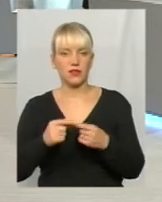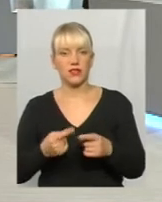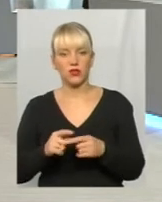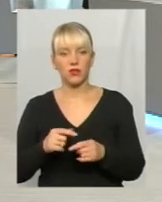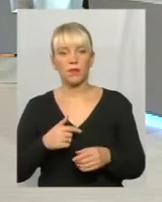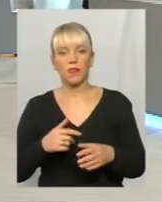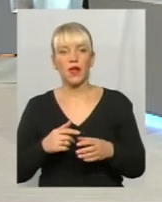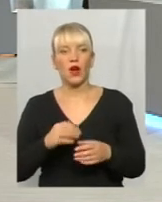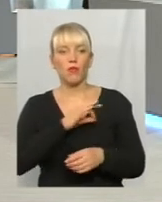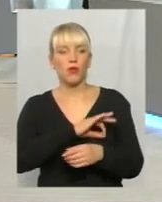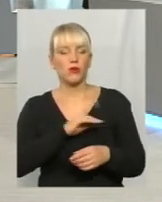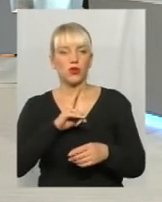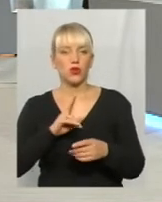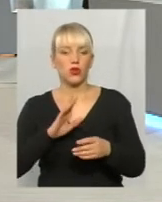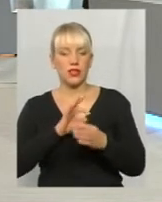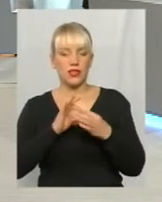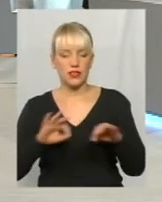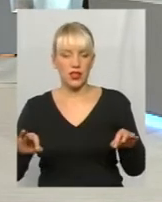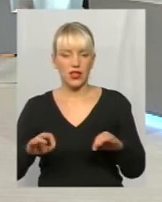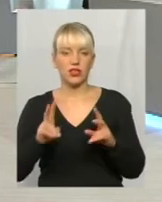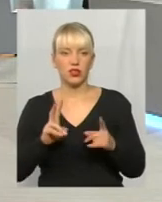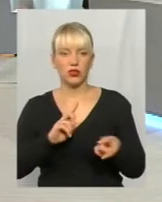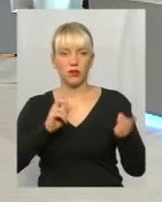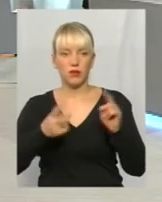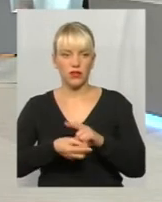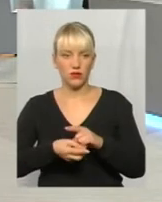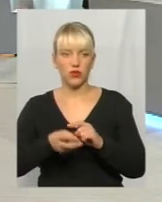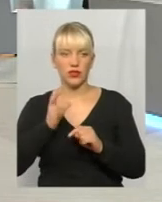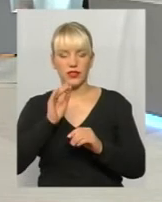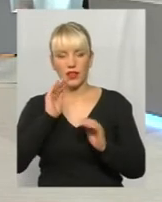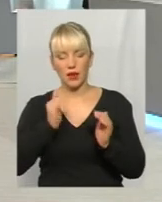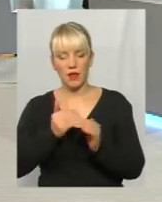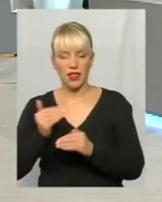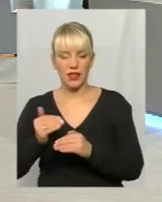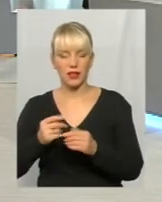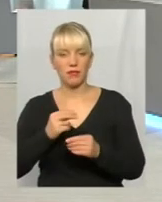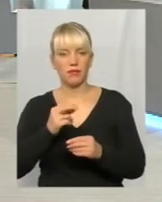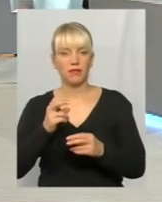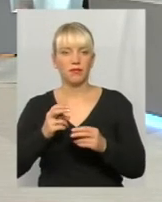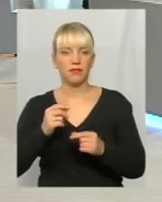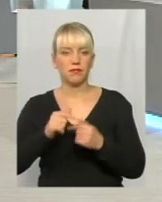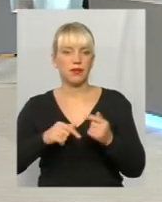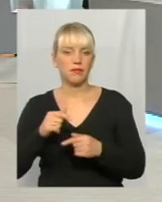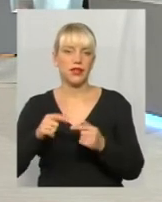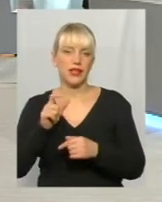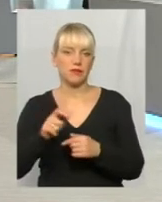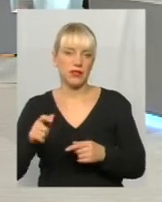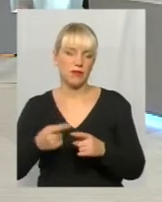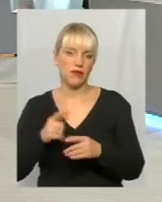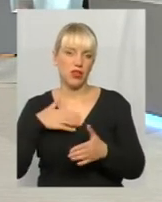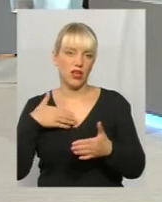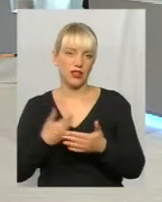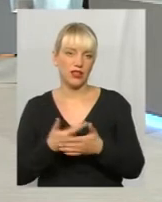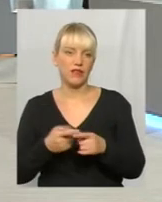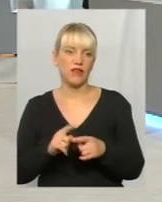профспілки, які незалежні, які утворюються самими дуже маленькими підприємцями мікробізнесу, вони якраз дуже активні,